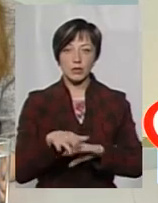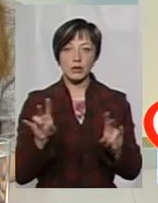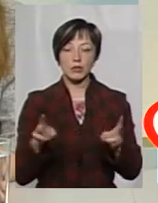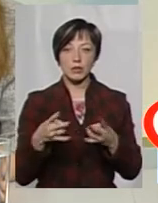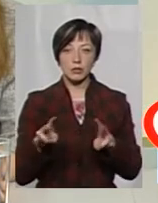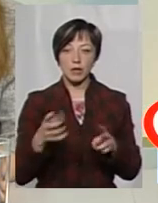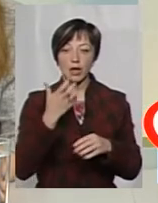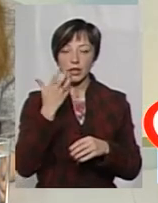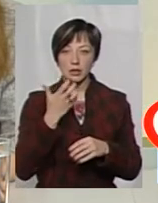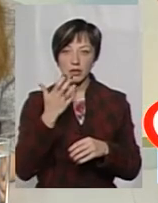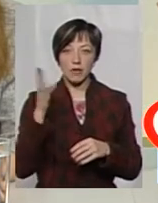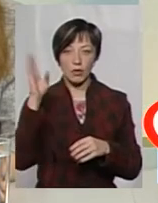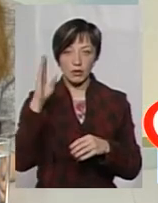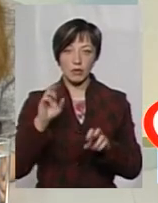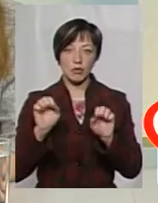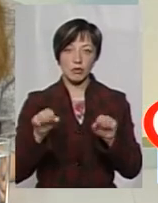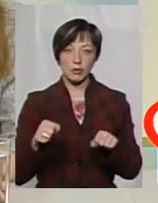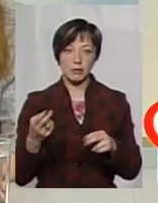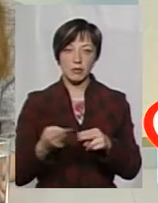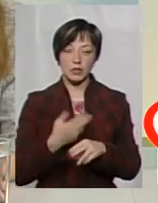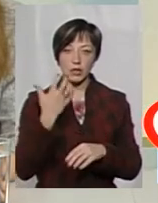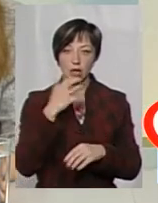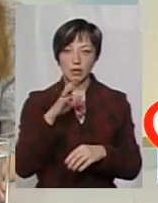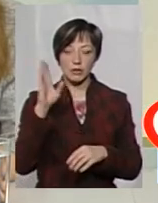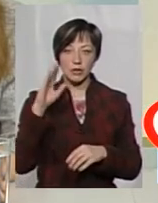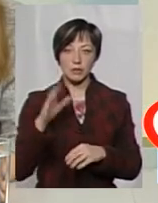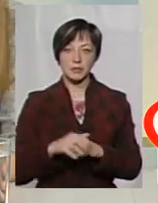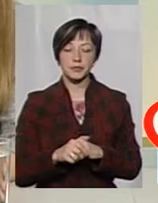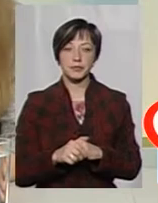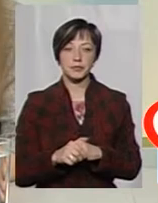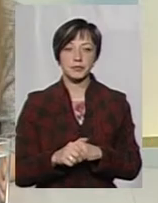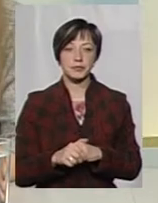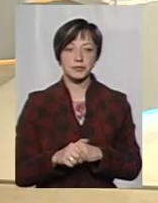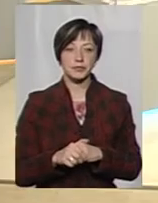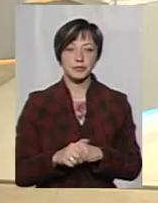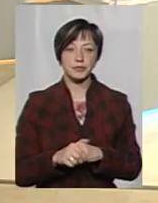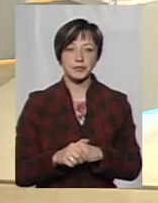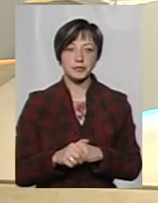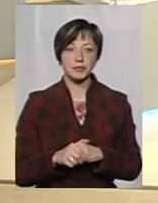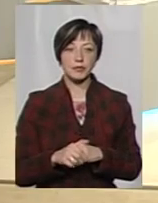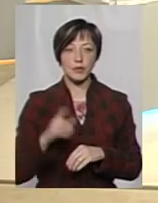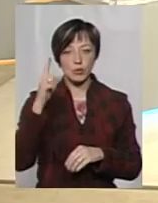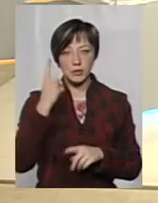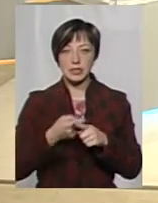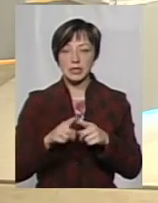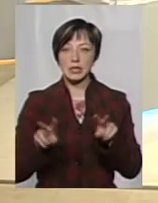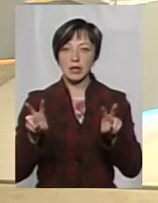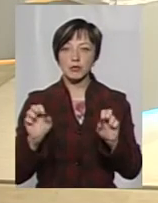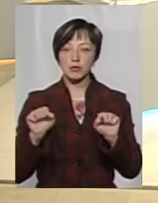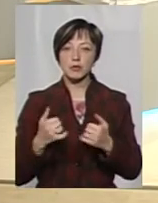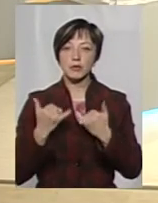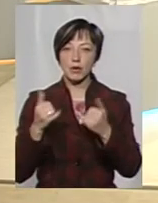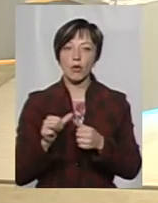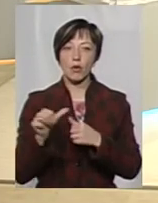потрібно грітися. І води, вроді, можна обійтися без гарячої води. Я вам дякую, пане Богдане. Я думаю, що цій темі ми зможемо